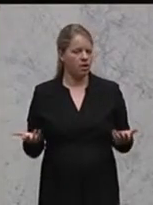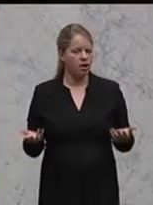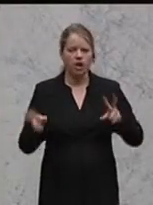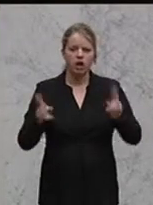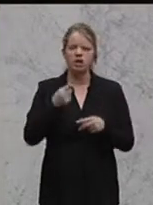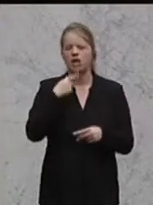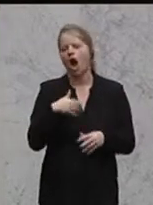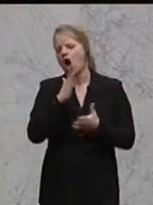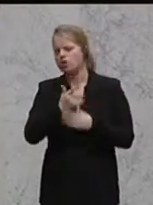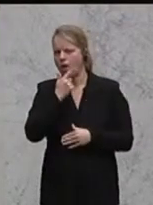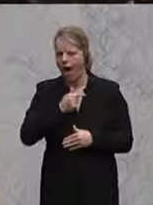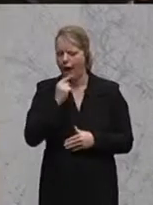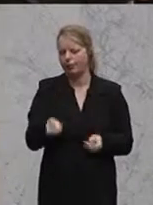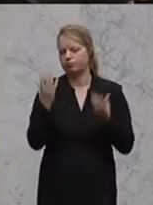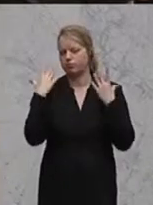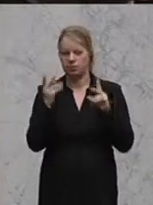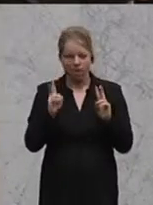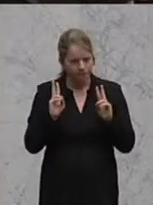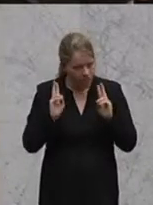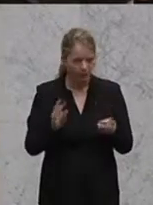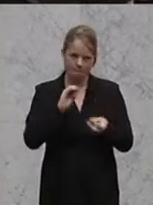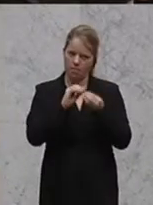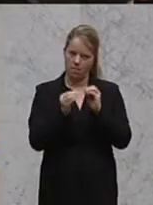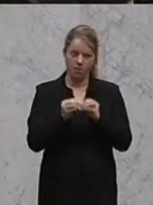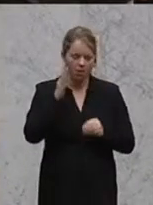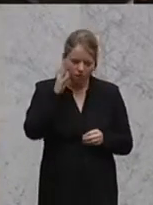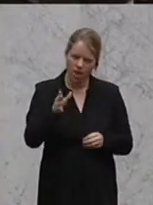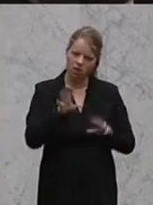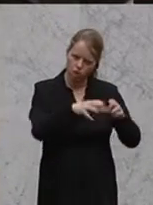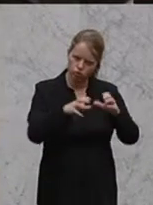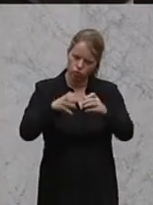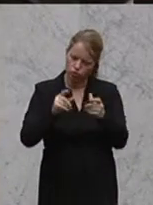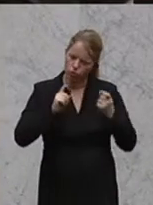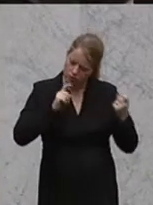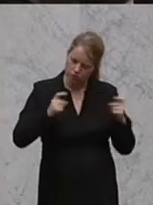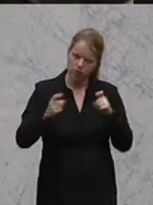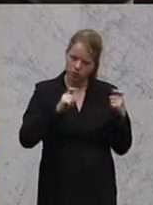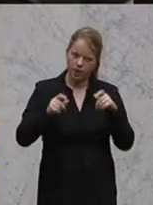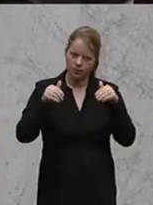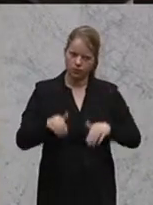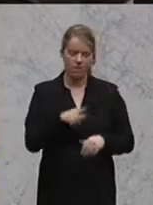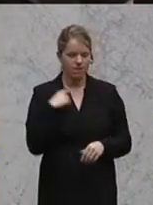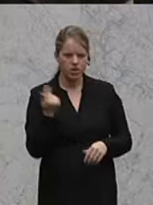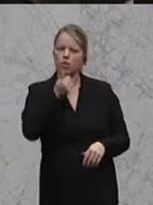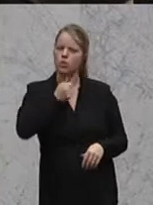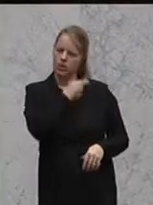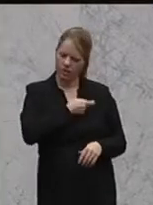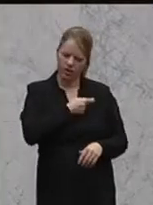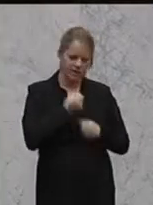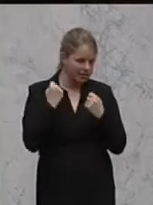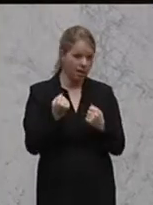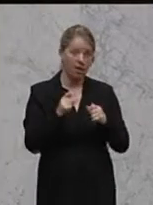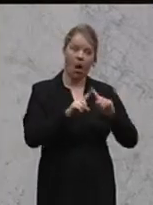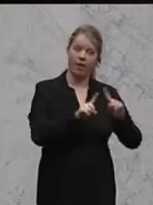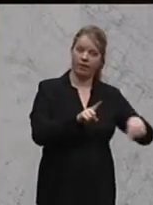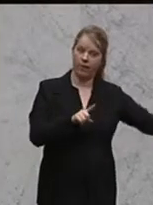sagen, das ist überholt. Ich halte das wirklich für problematisch und wir werden das in den entsprechenden Ausschüssen noch diskutieren müssen. Wir als Grüne Fraktion, mit Sicherheit, aber